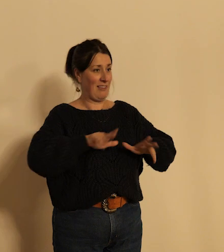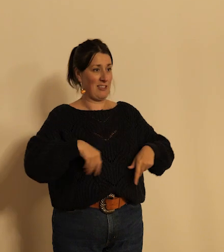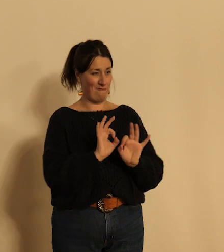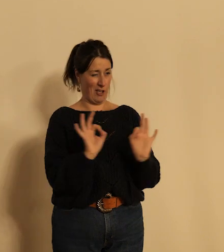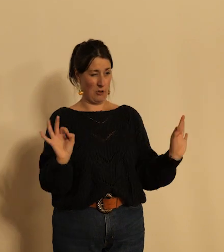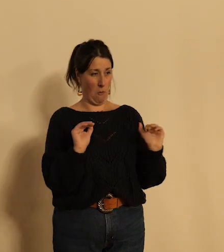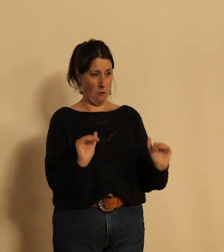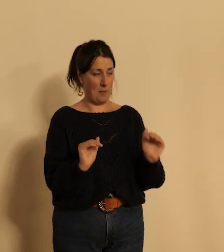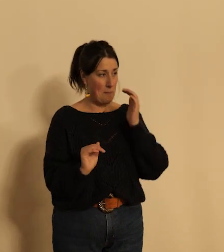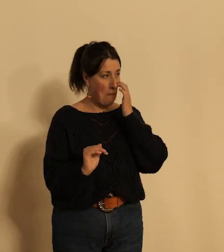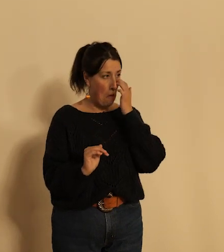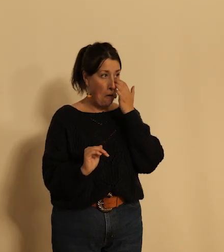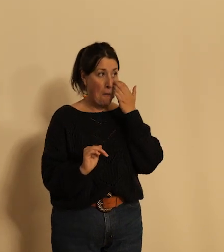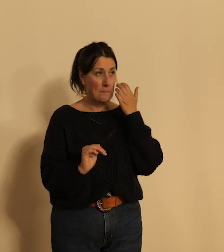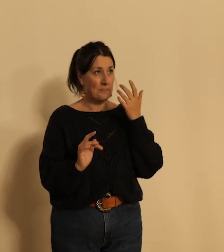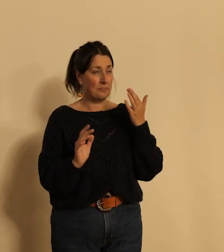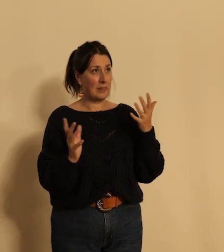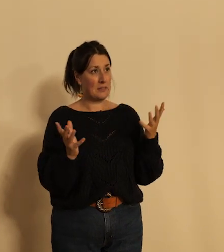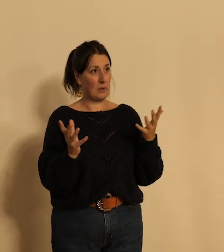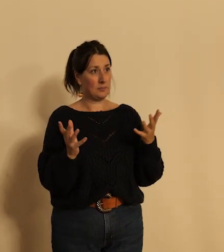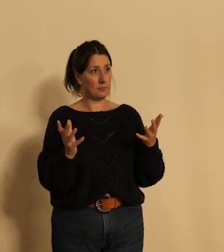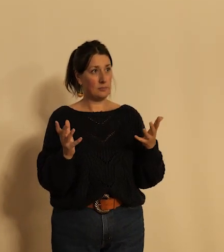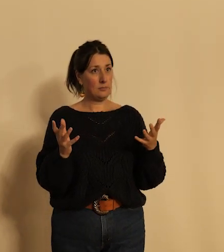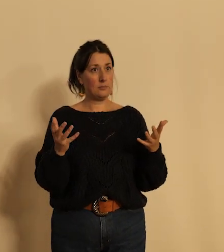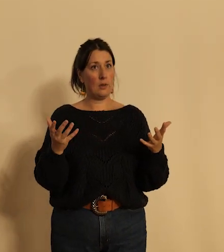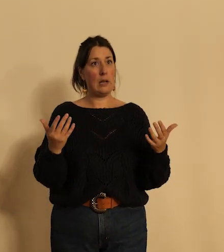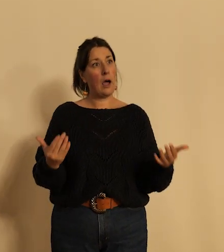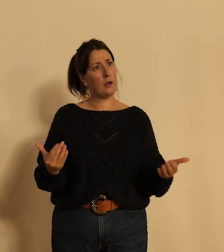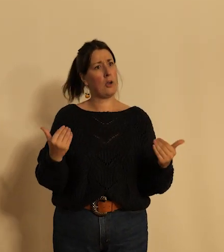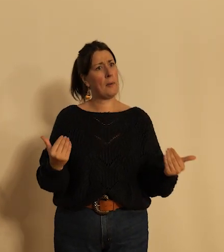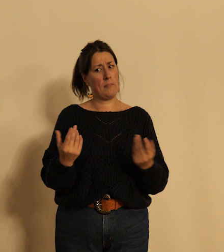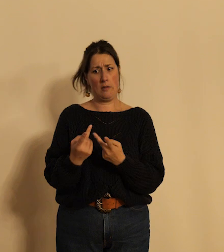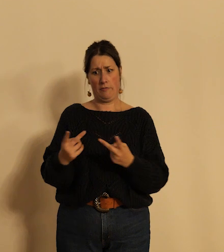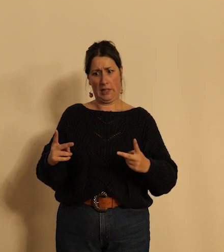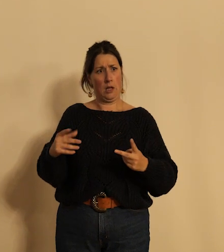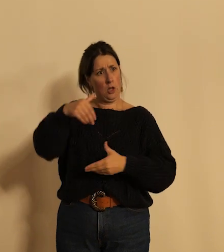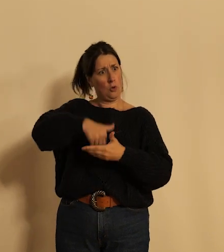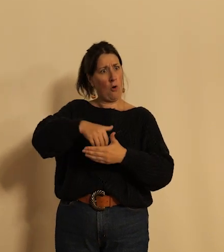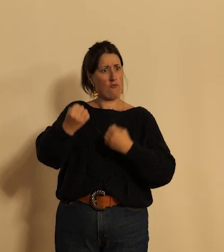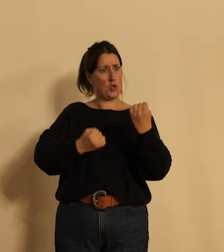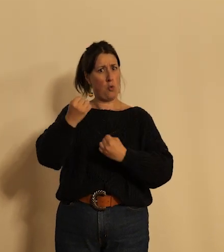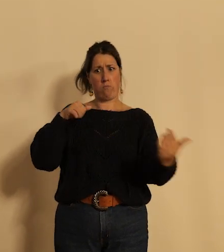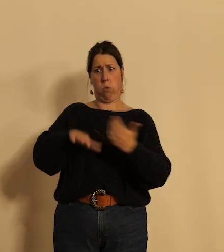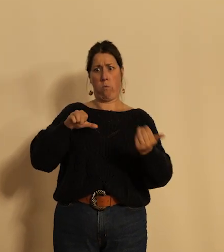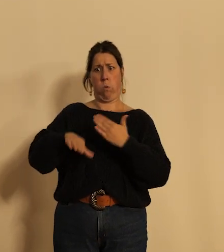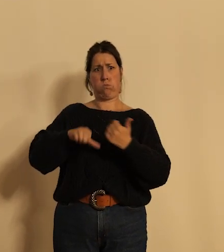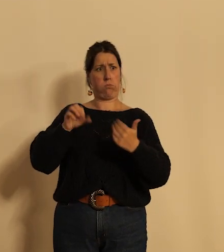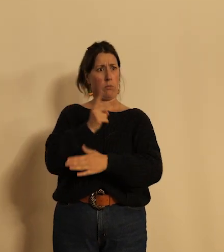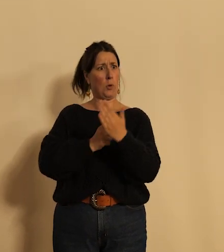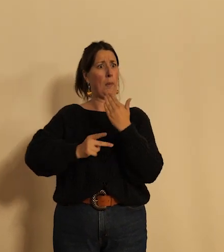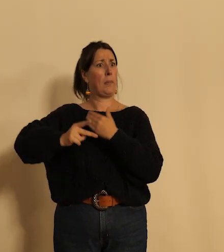ce sera que face à la densification et de la circulation automobile la